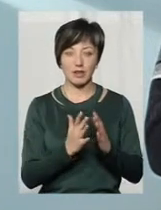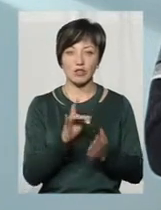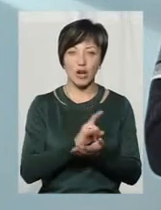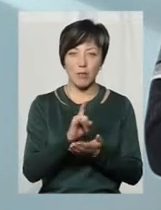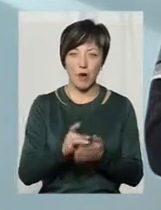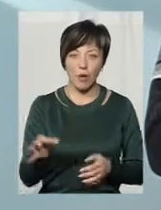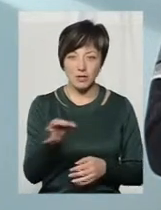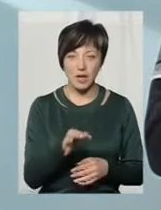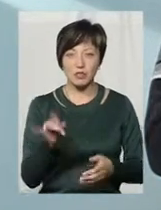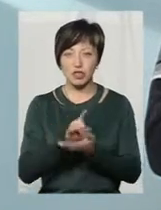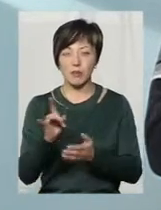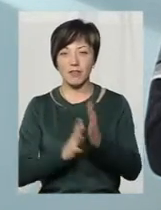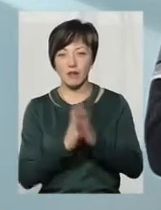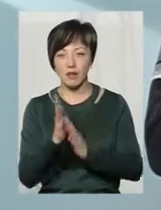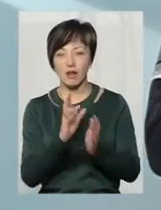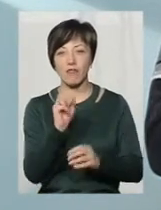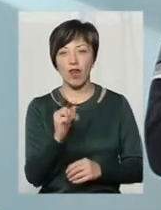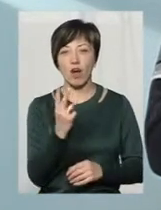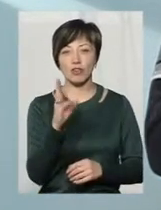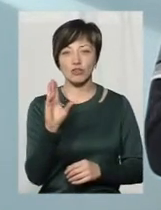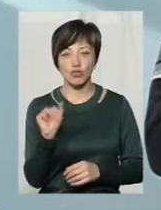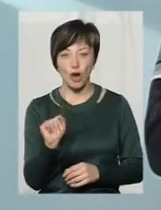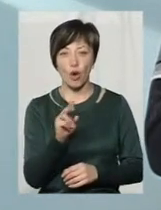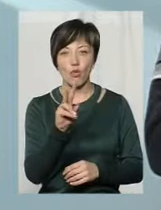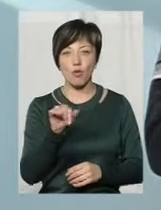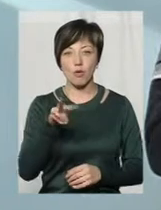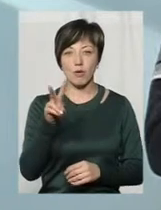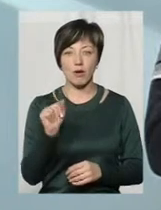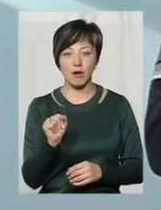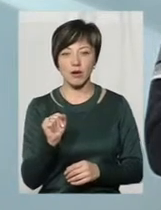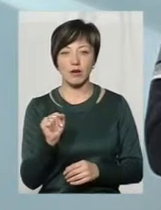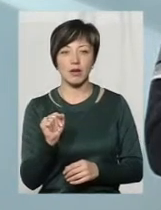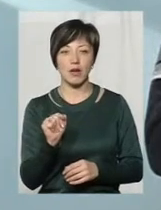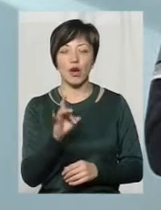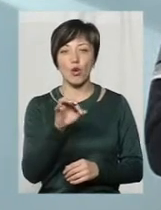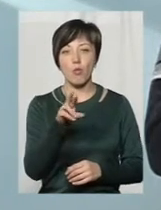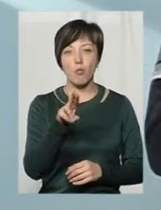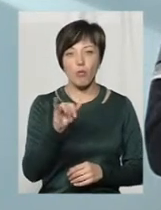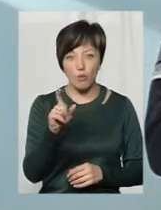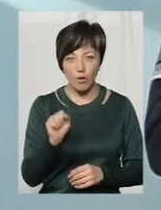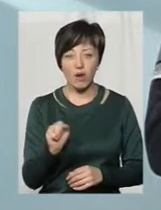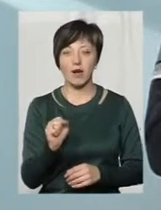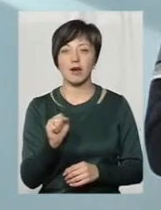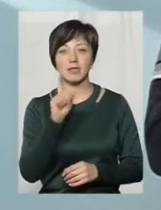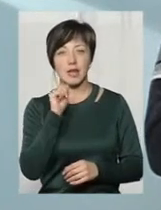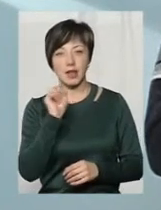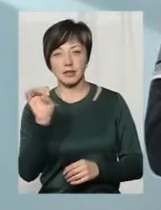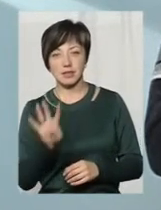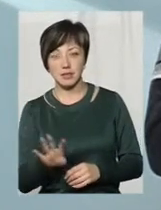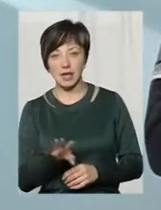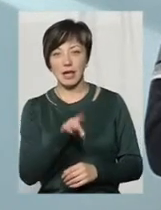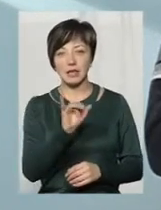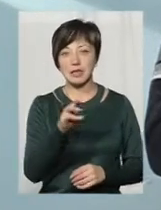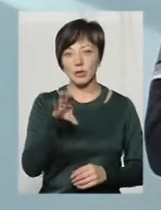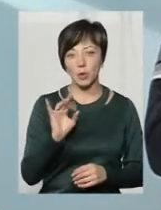жаби озерної. Квакші, кумки, червоночеревої, ропухи зеленої і сірої, тритонів